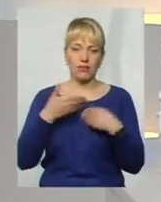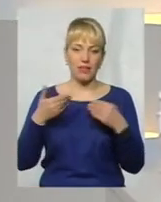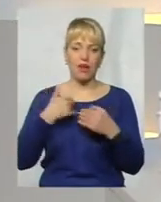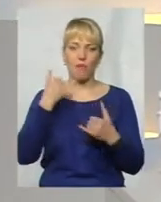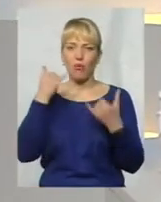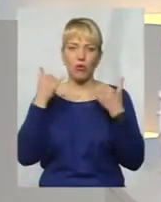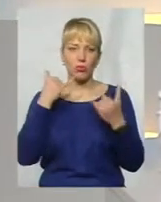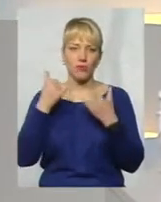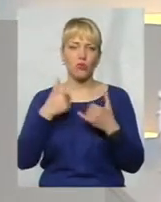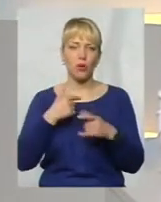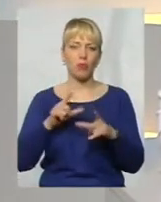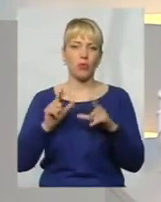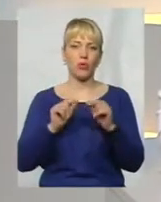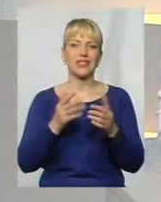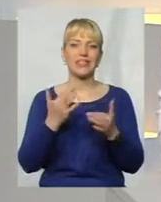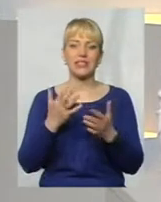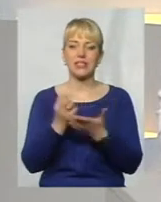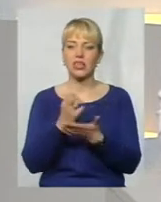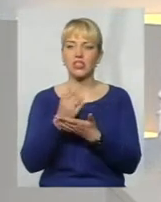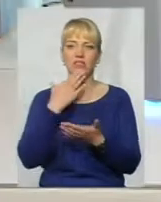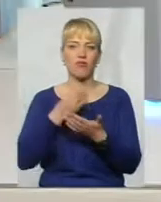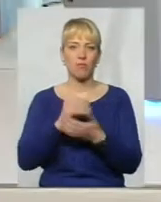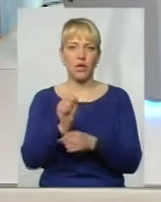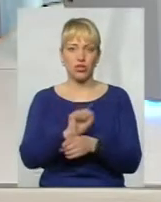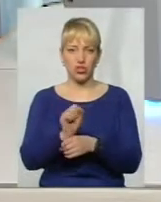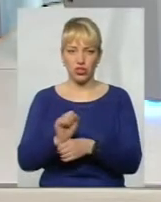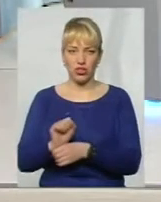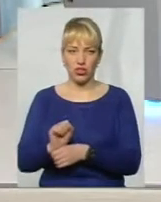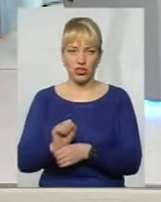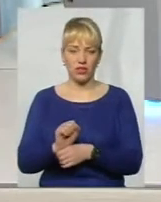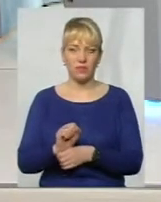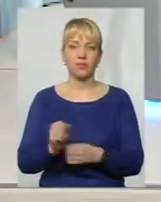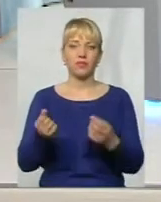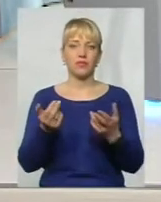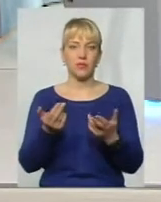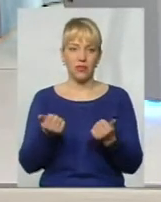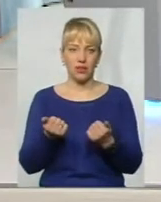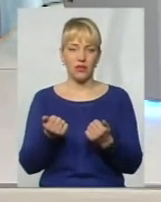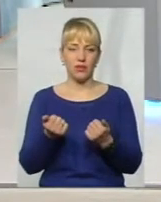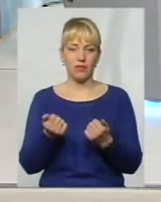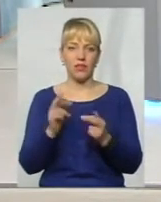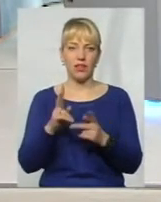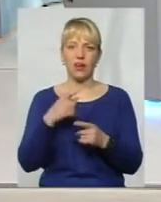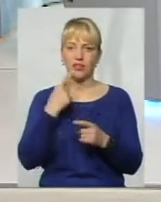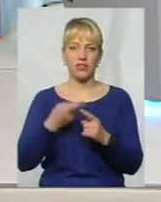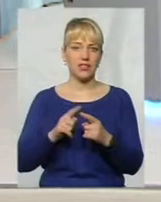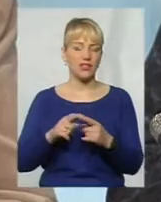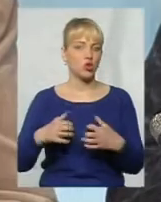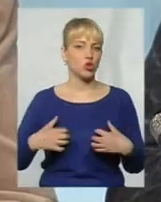скільки могли, понаховували машини. Звісно, як Ліда Юрійна казала, це жуть.